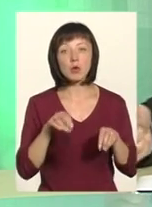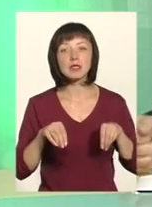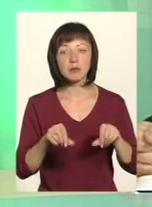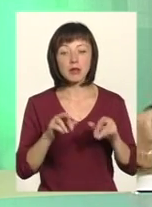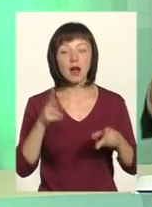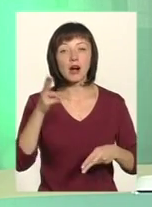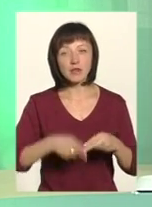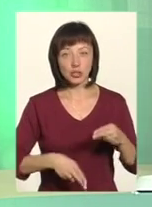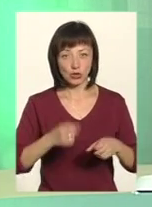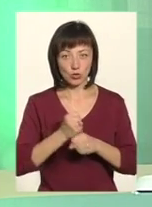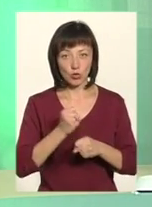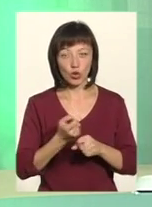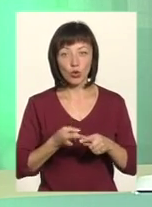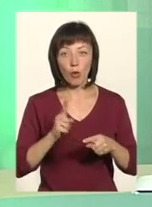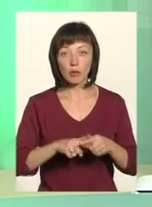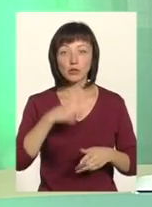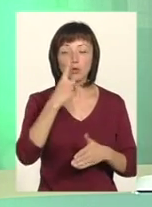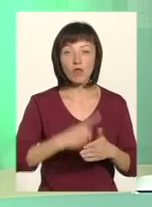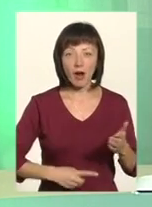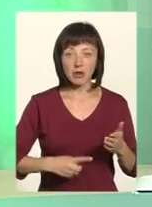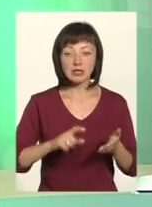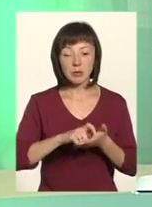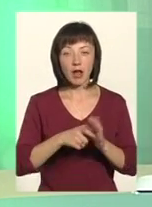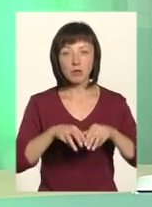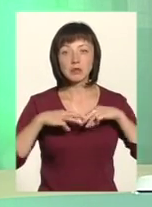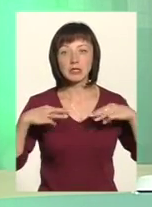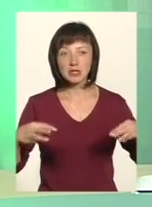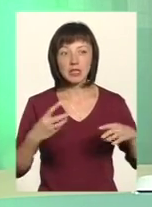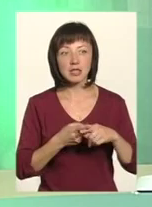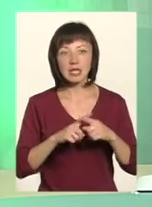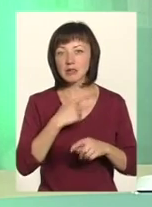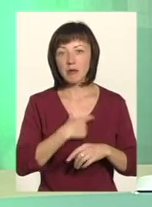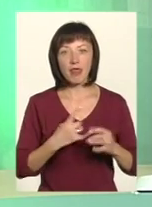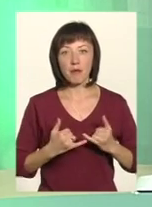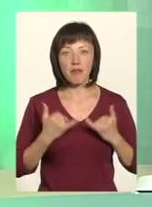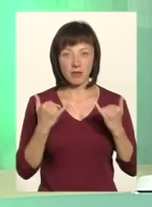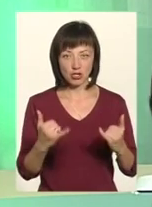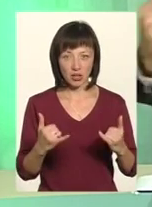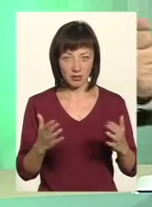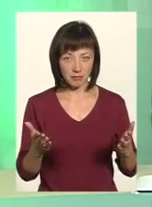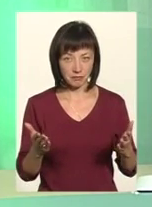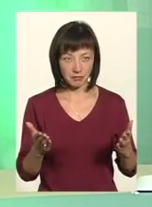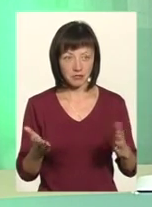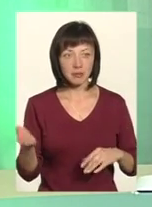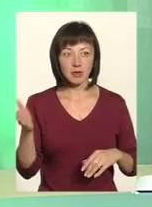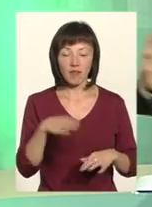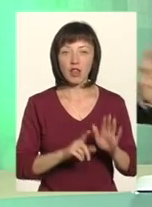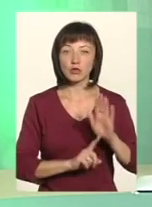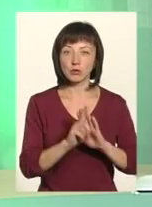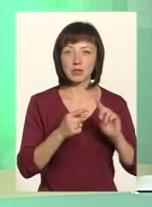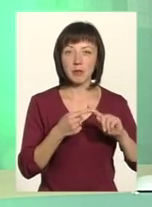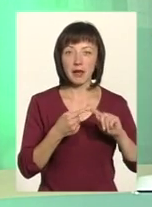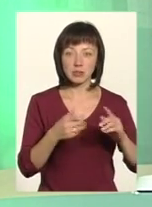буде до завершення року. Тому довірять і вірить Кабінету міністрів за себе не поважати. Тому що, давайте розпочнемо